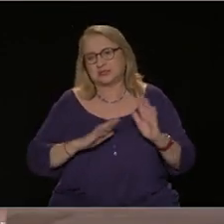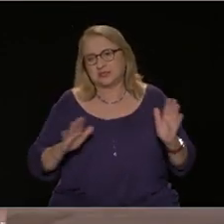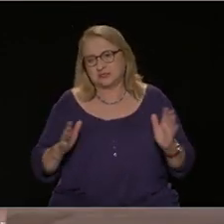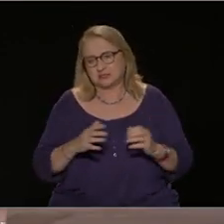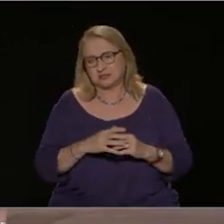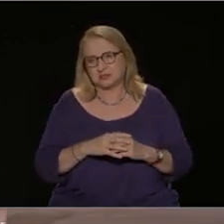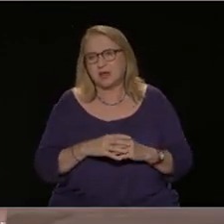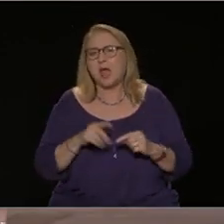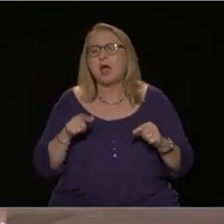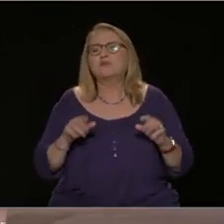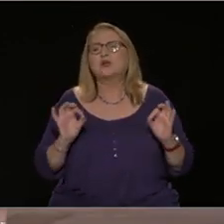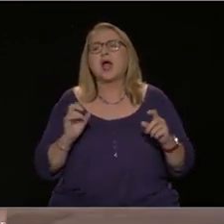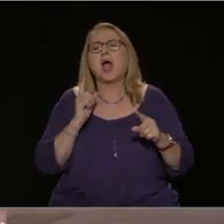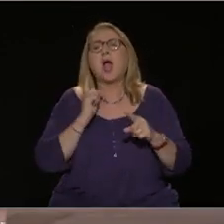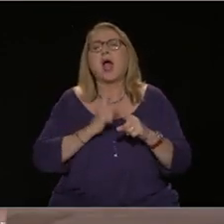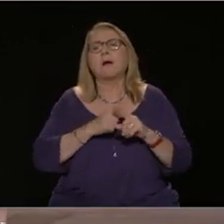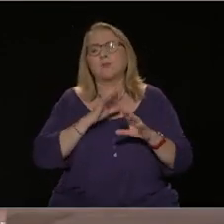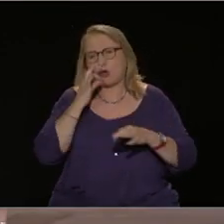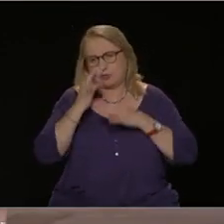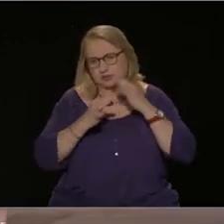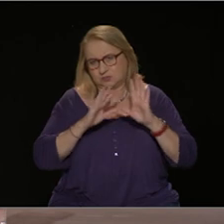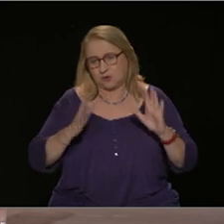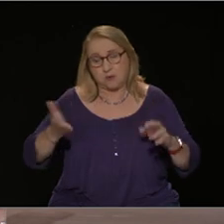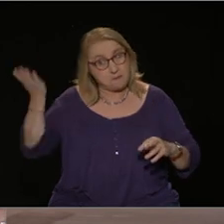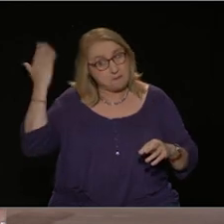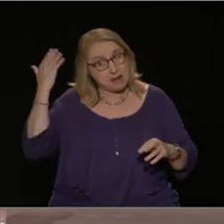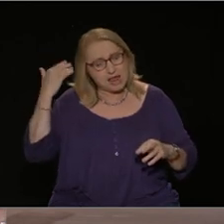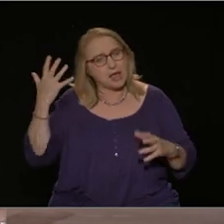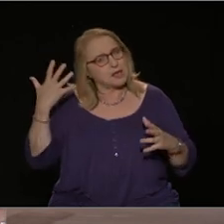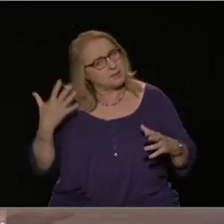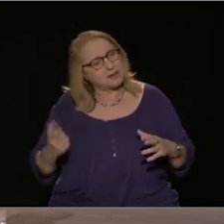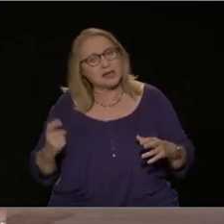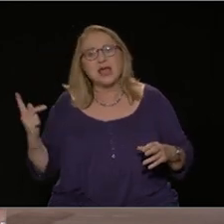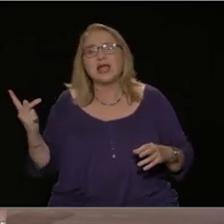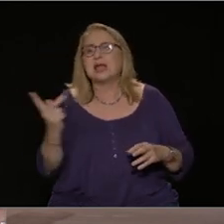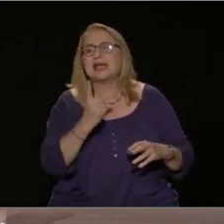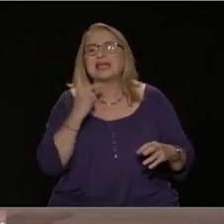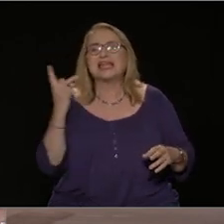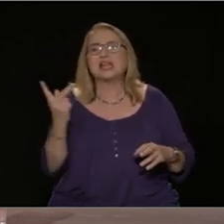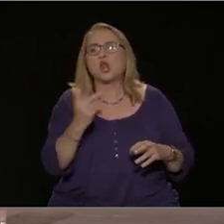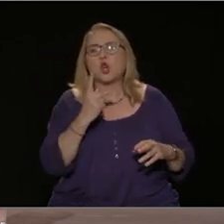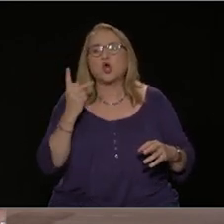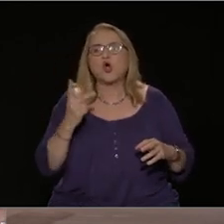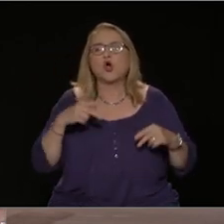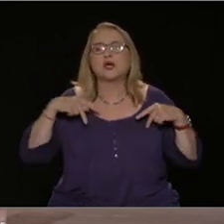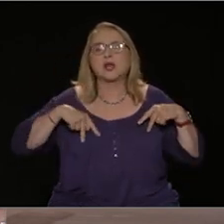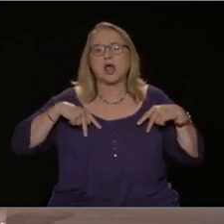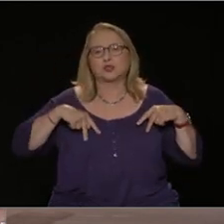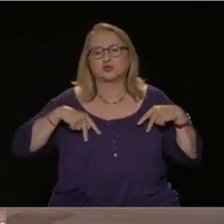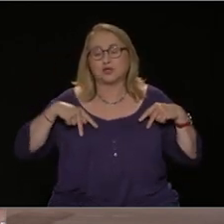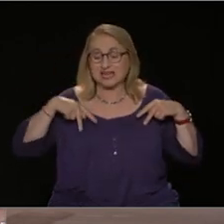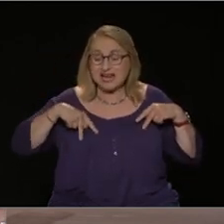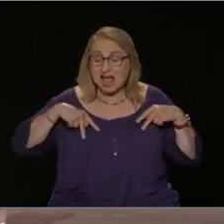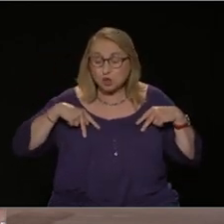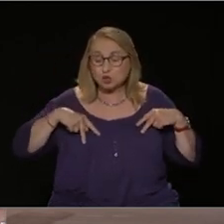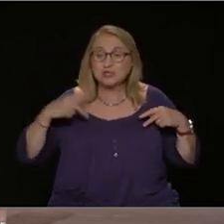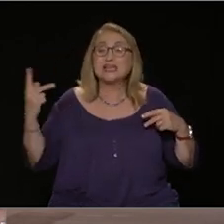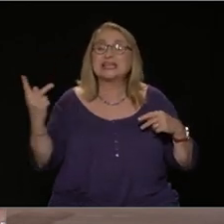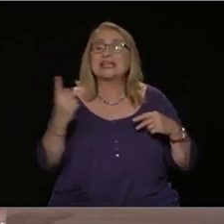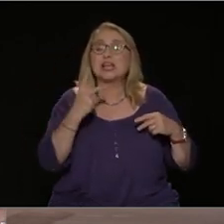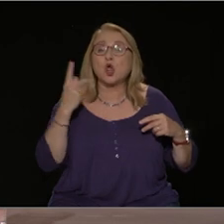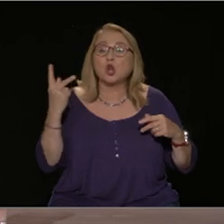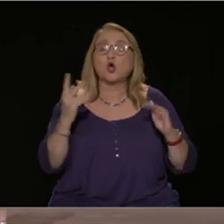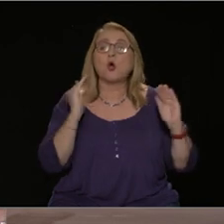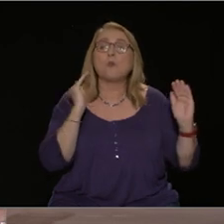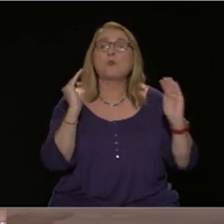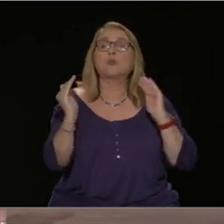Παλιότερα υπήρχε το λεγόμενο κοινωνικό κράτος ή κράτος πρόνοιας, με χωρίς εισαγωγικά. Πού τι σήμαινε. Σήμαινε ότι